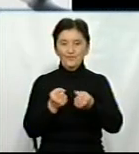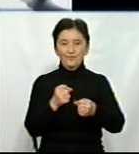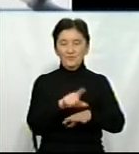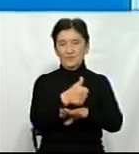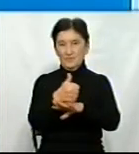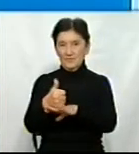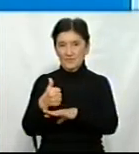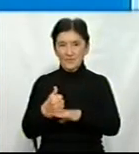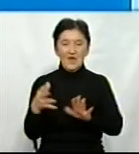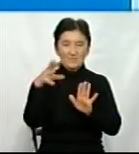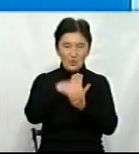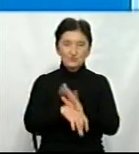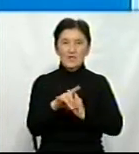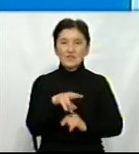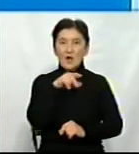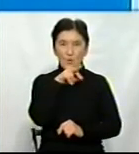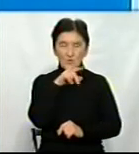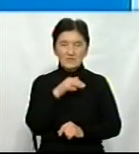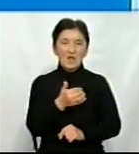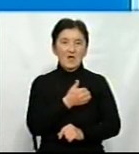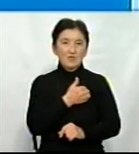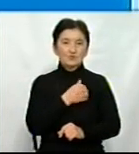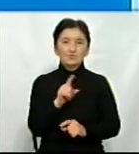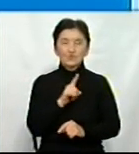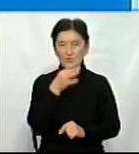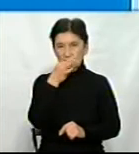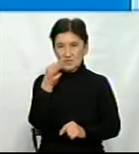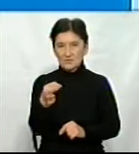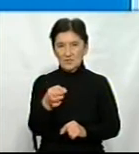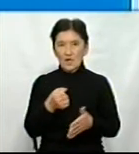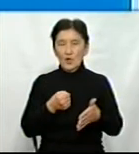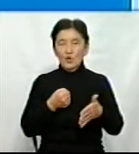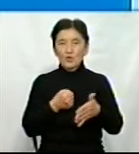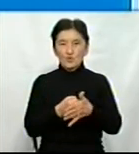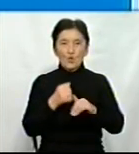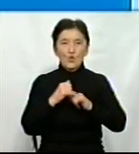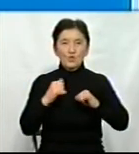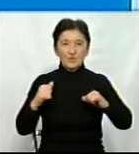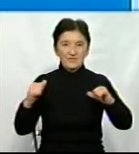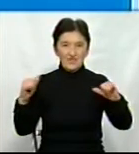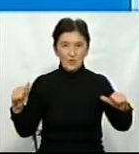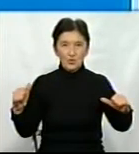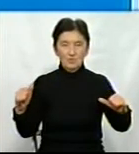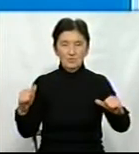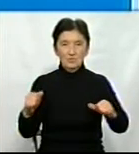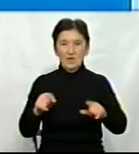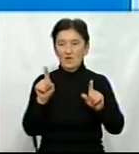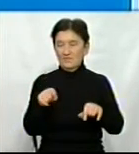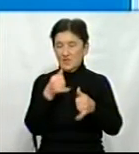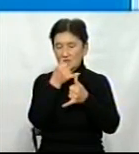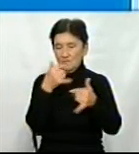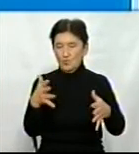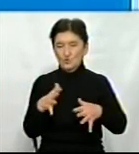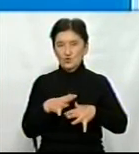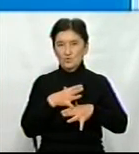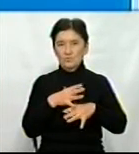на кози в тому числі. Що я хотіла би зазначити щодо розвитку козівництва. Він може бути як